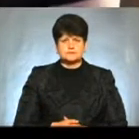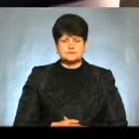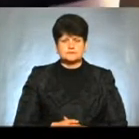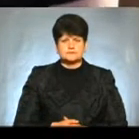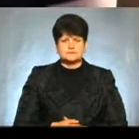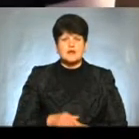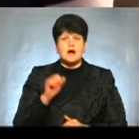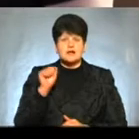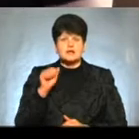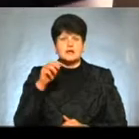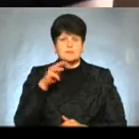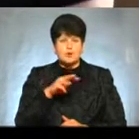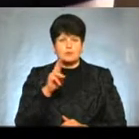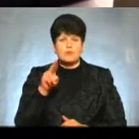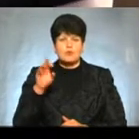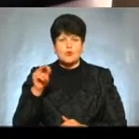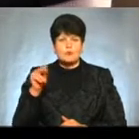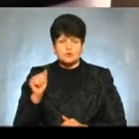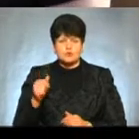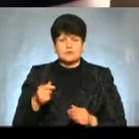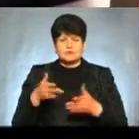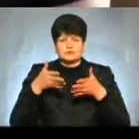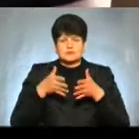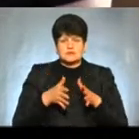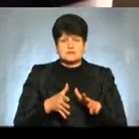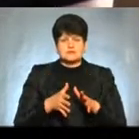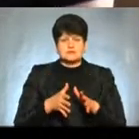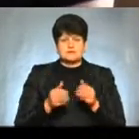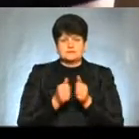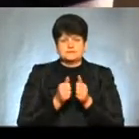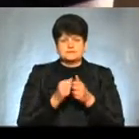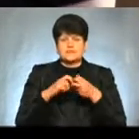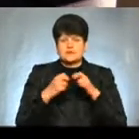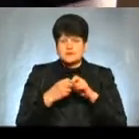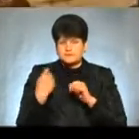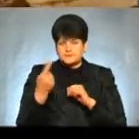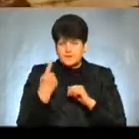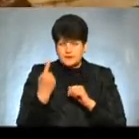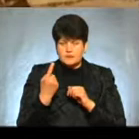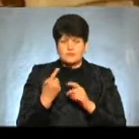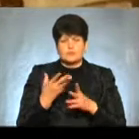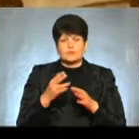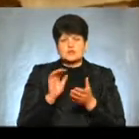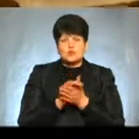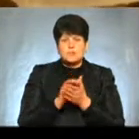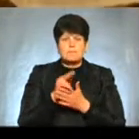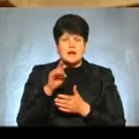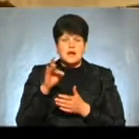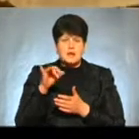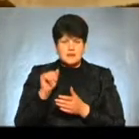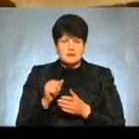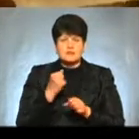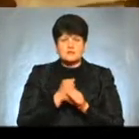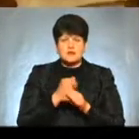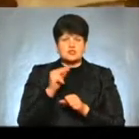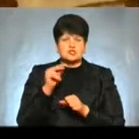Анна і Мирон Попадюки родом з Прикарпаття, проте познайомились в Прип'яті Одружились іще до аварії, працювали на